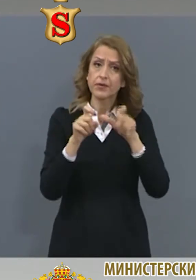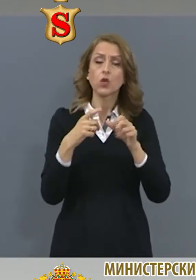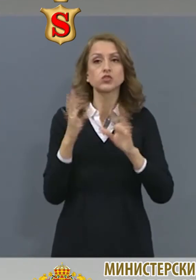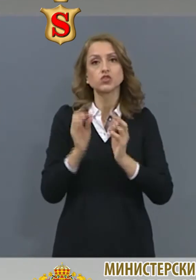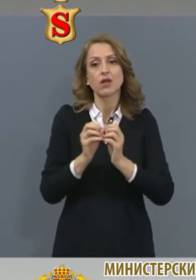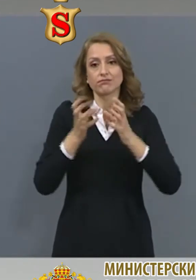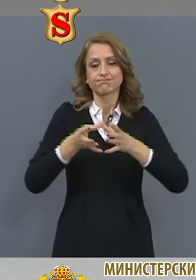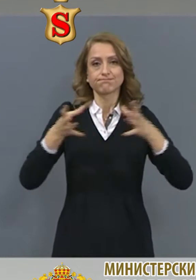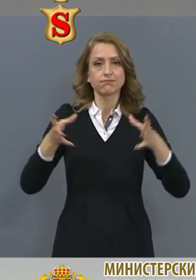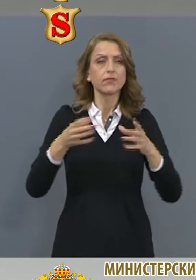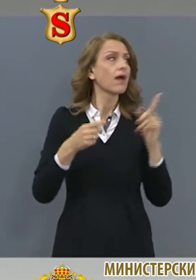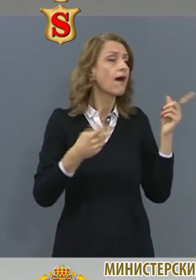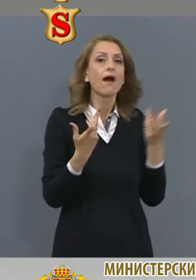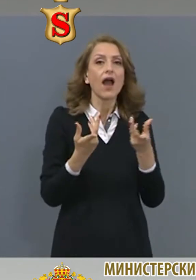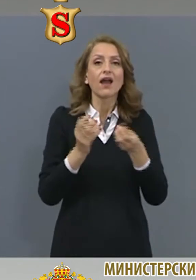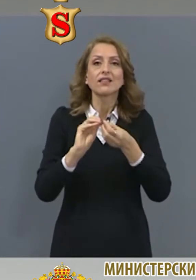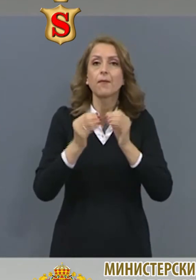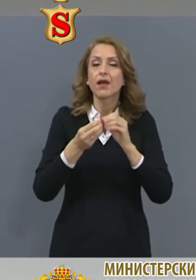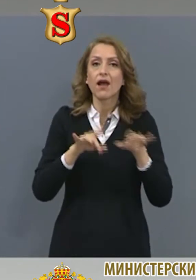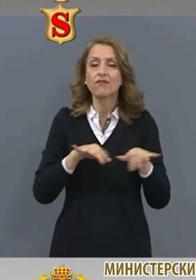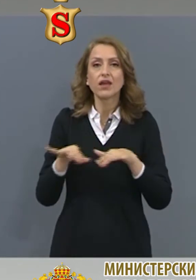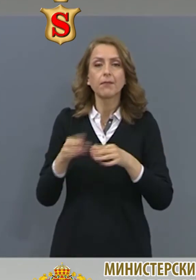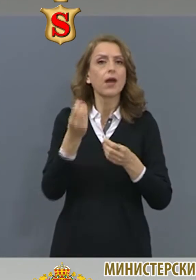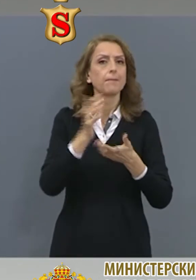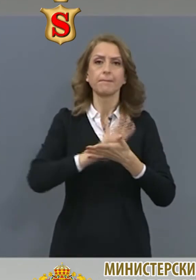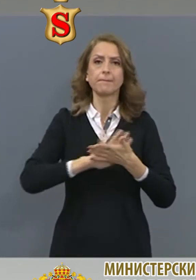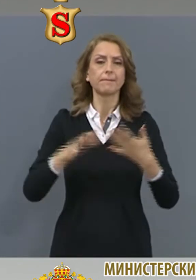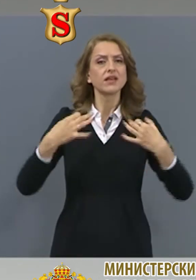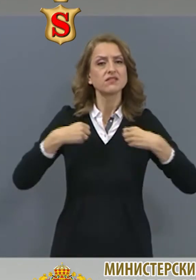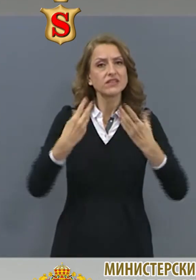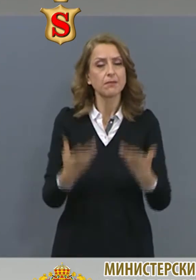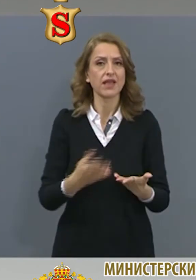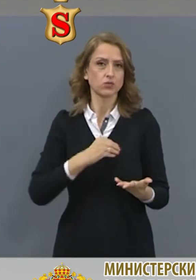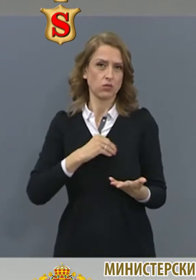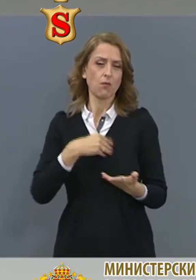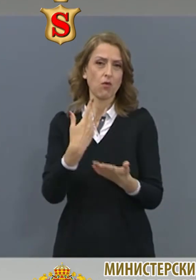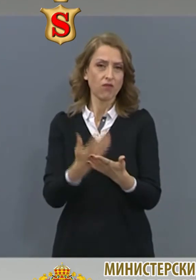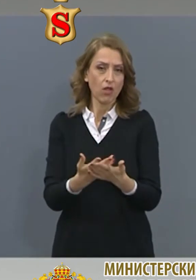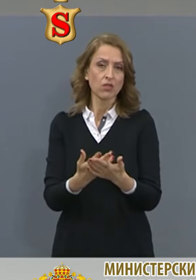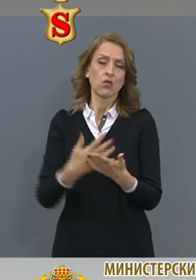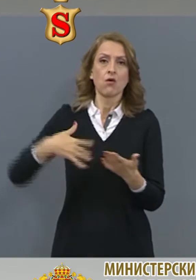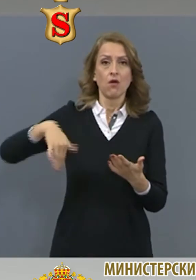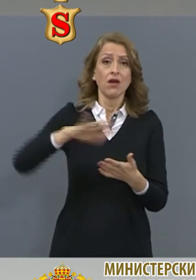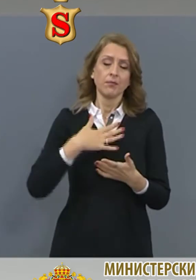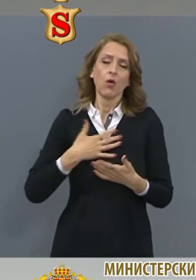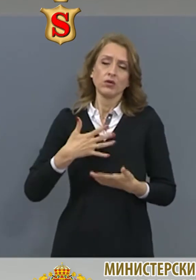създаден? Създаден е безвъзмезно от информационно обслужване, на което имам възможността да благодаря чрез